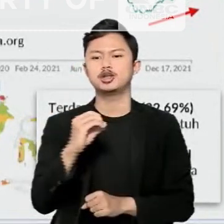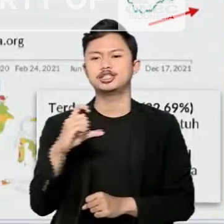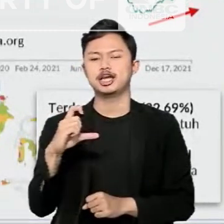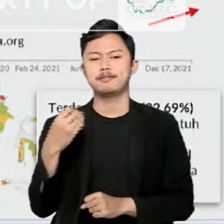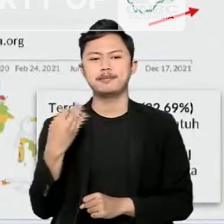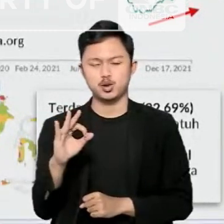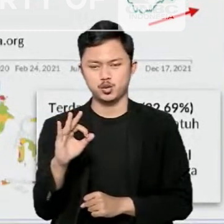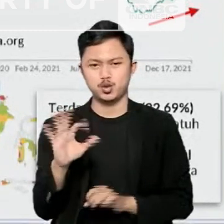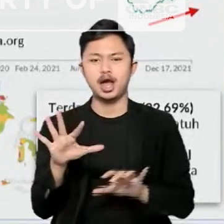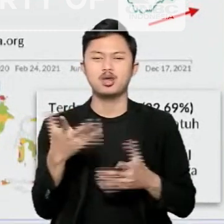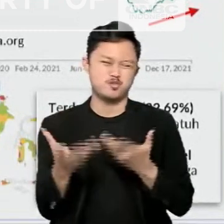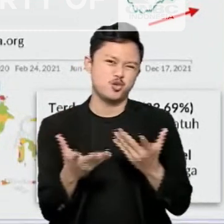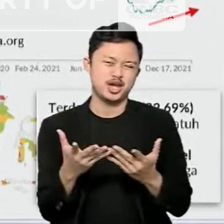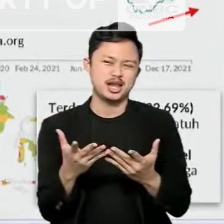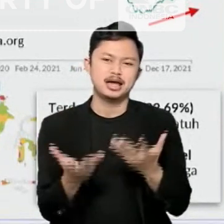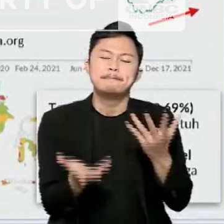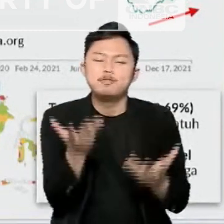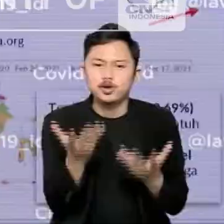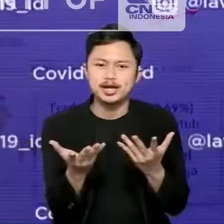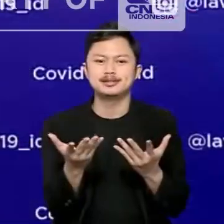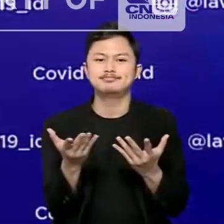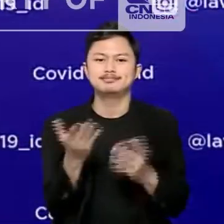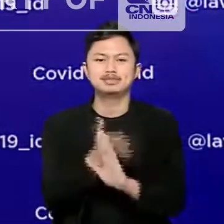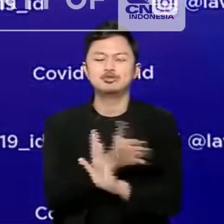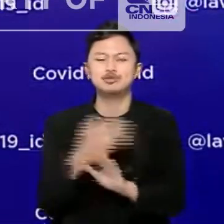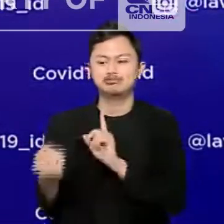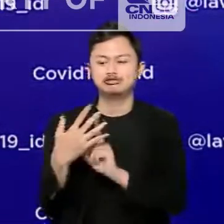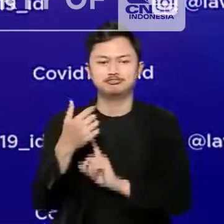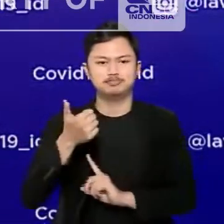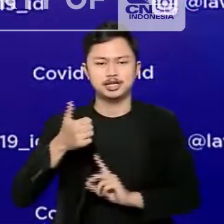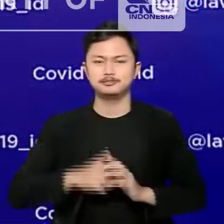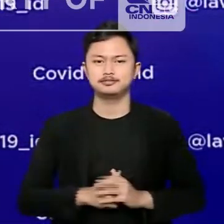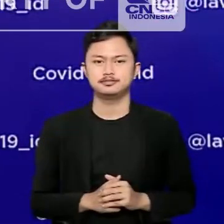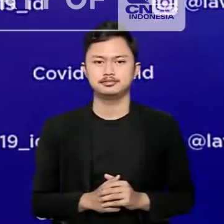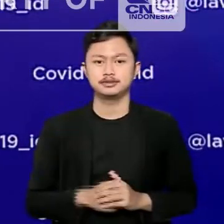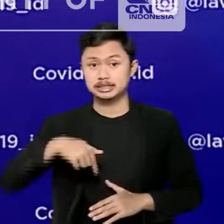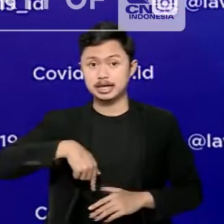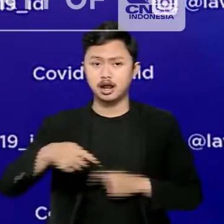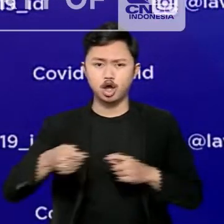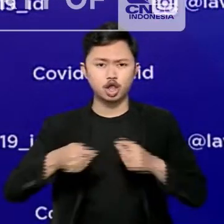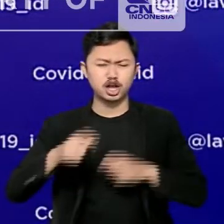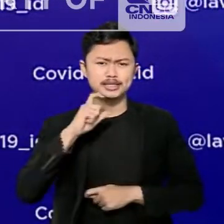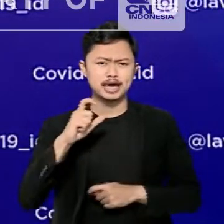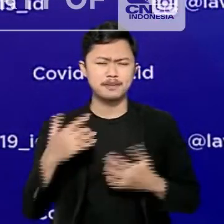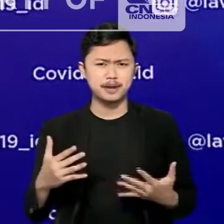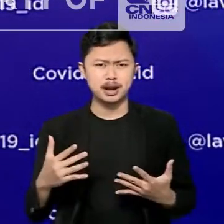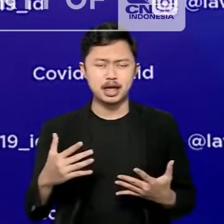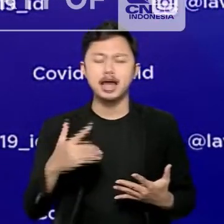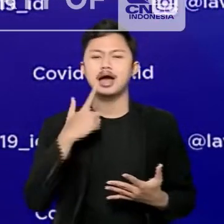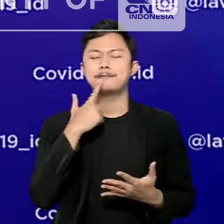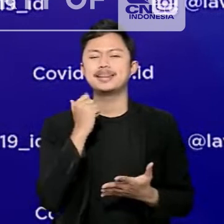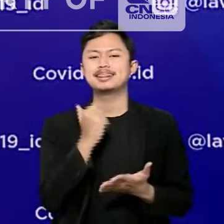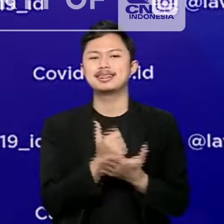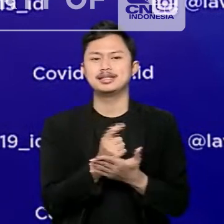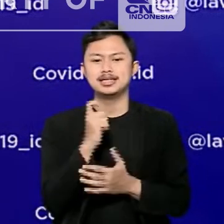serta peluang penularan pada periode Nataru. Salah satu strategi pengendalian yang penting untuk terus